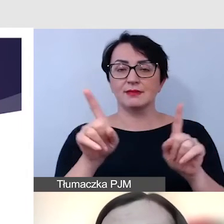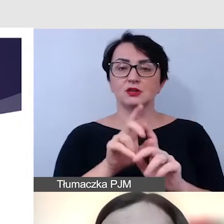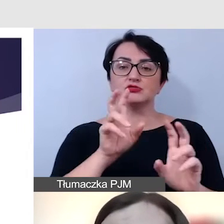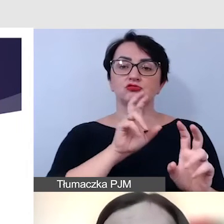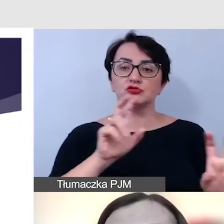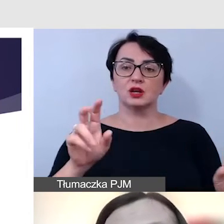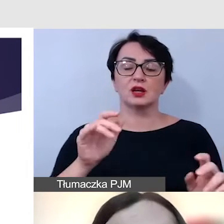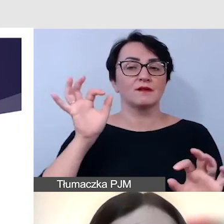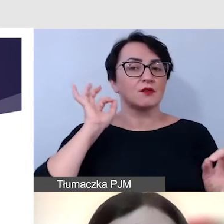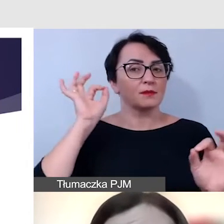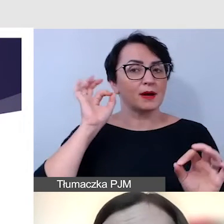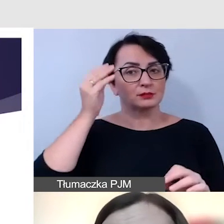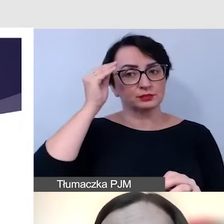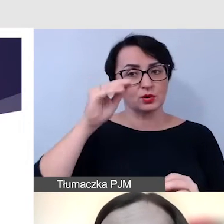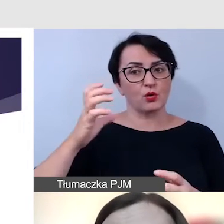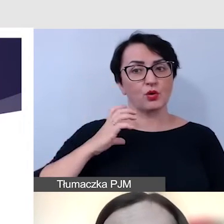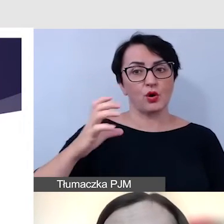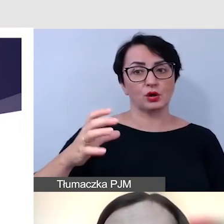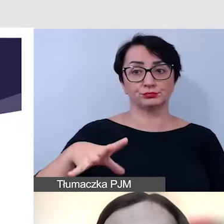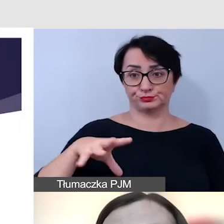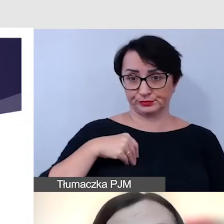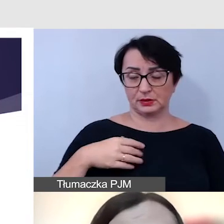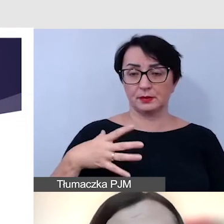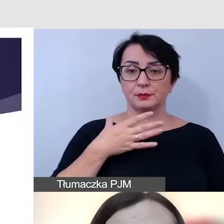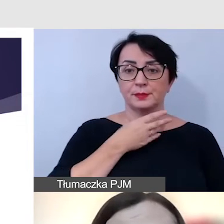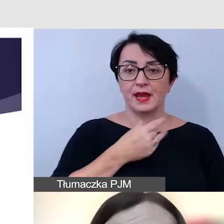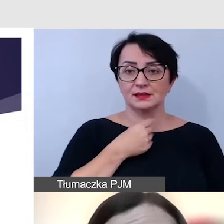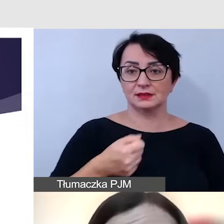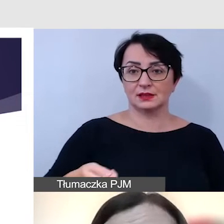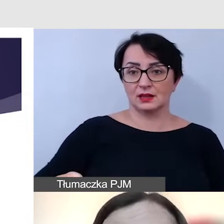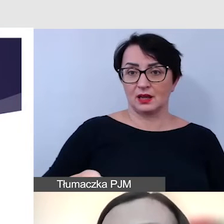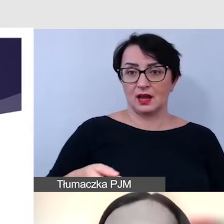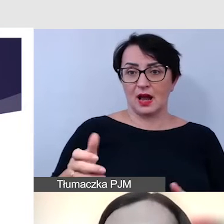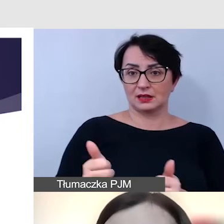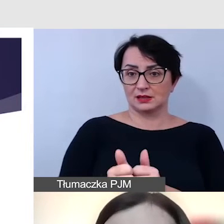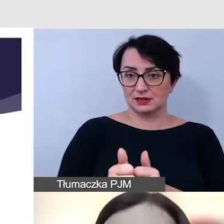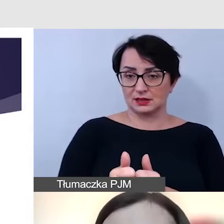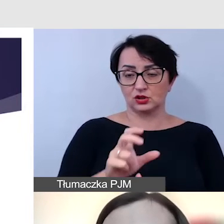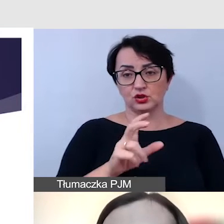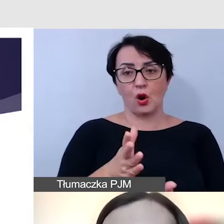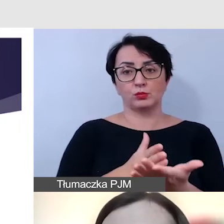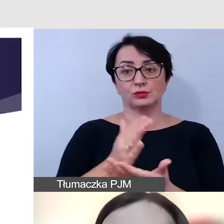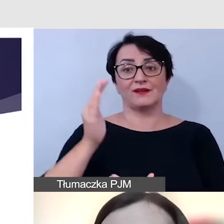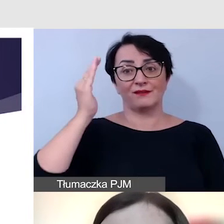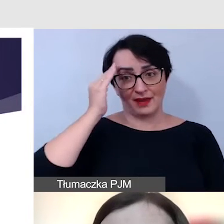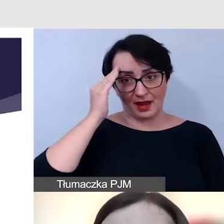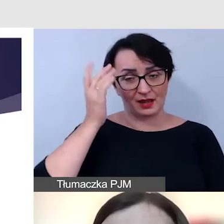tym, że mamy wpuszczać gości z psami asystującymi, czy obsługa o tym wie i czy nie będzie miała,